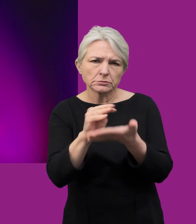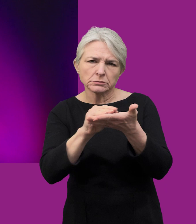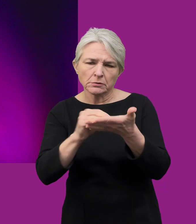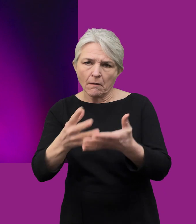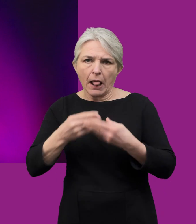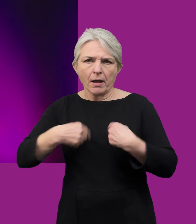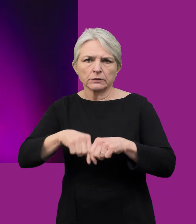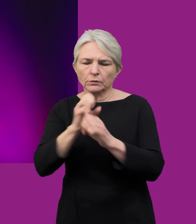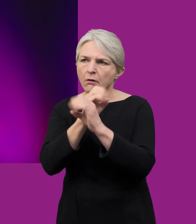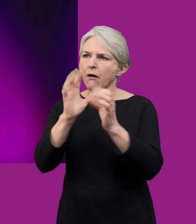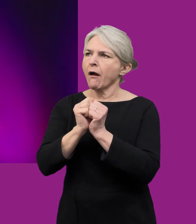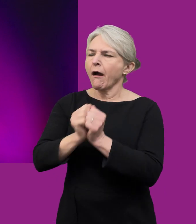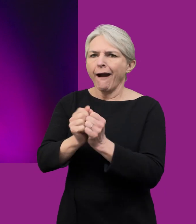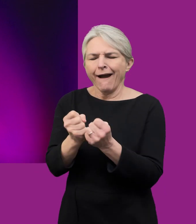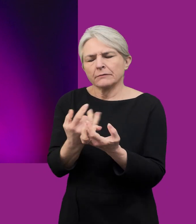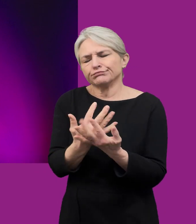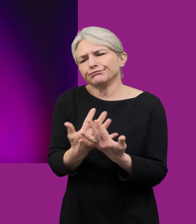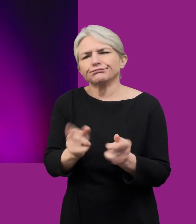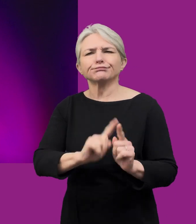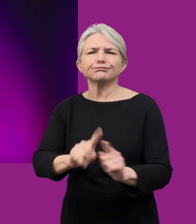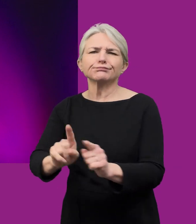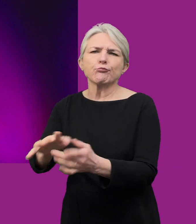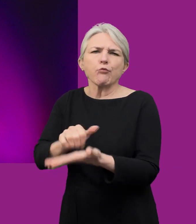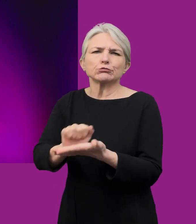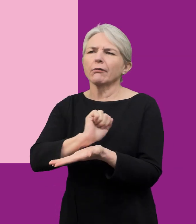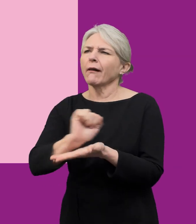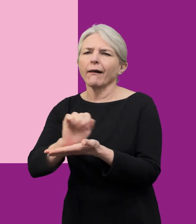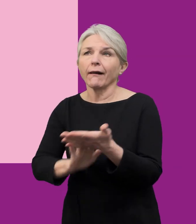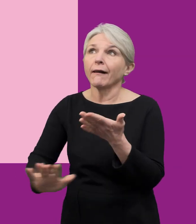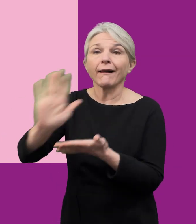Lloegr yn llawn ar modd y mae wedi'i newid ers 2021.